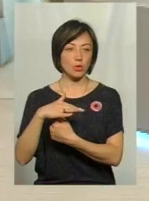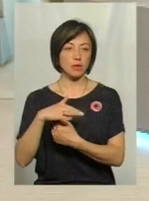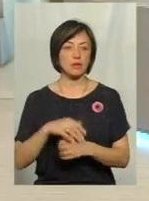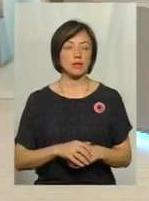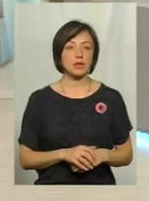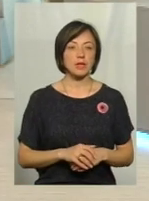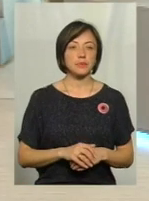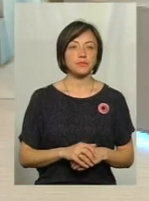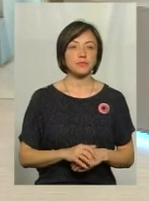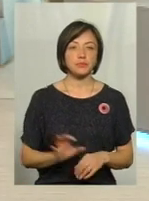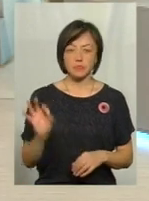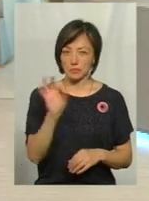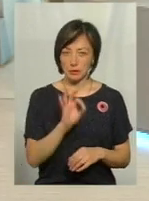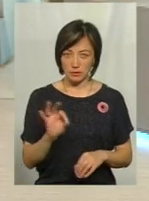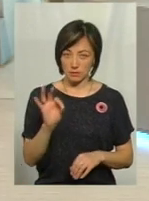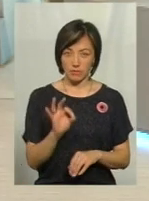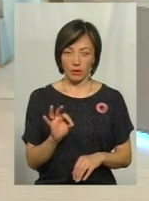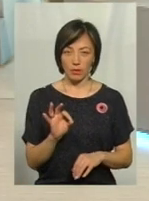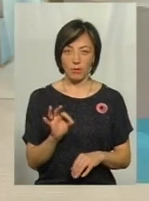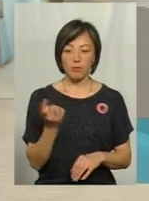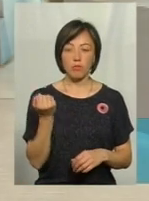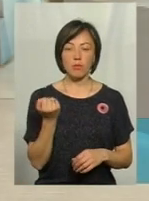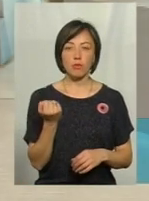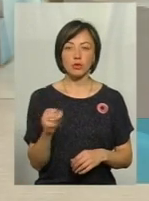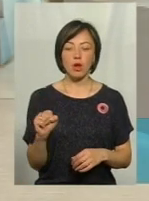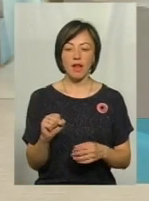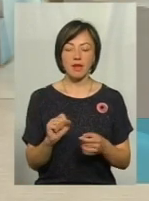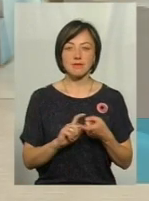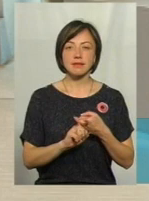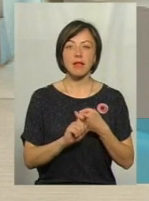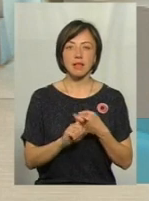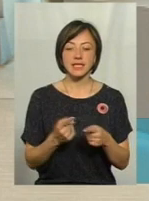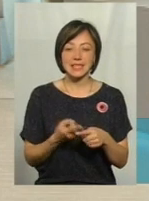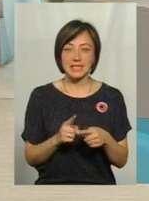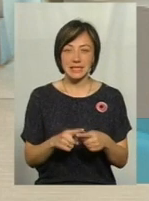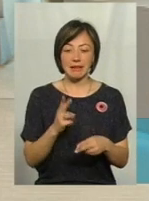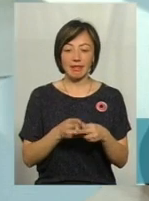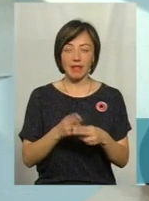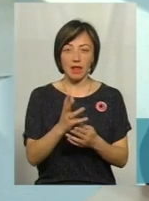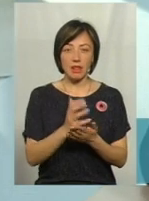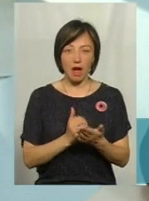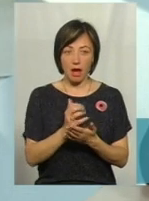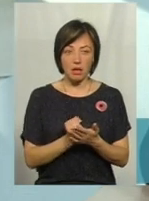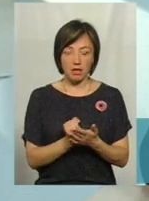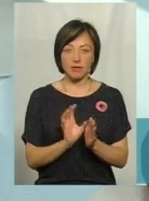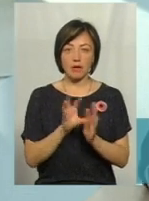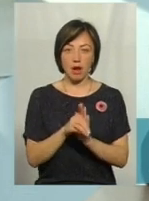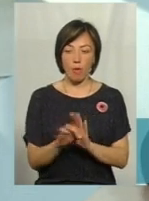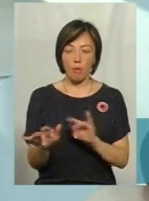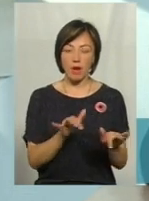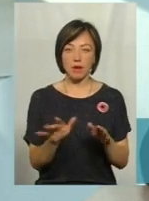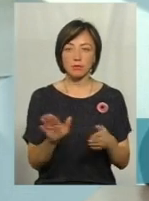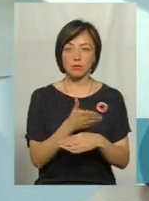щодо критичного подолання залежності, от саме ці деталі йдуть в рамках кооперації між